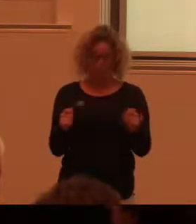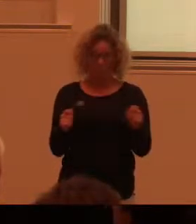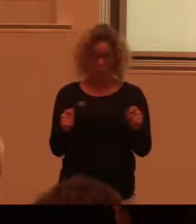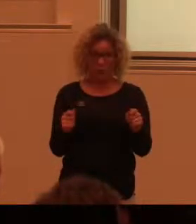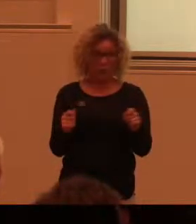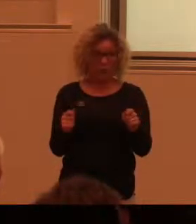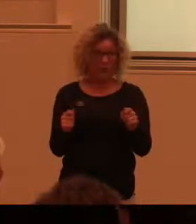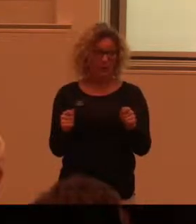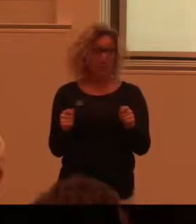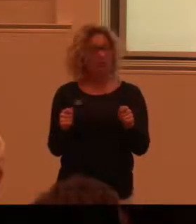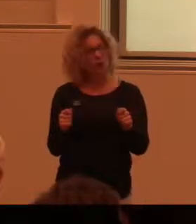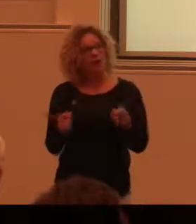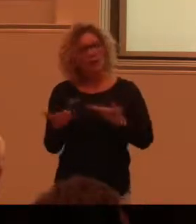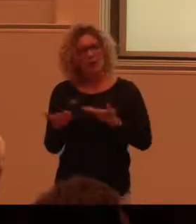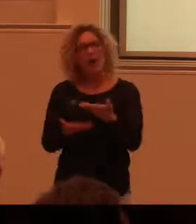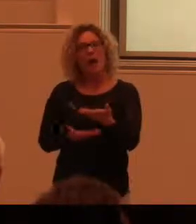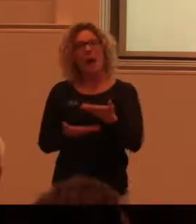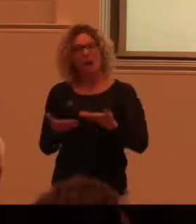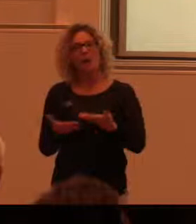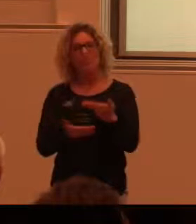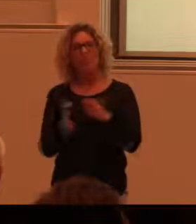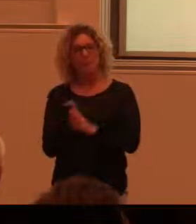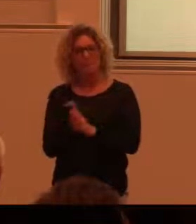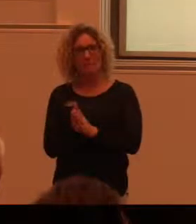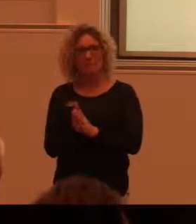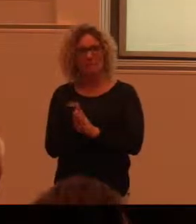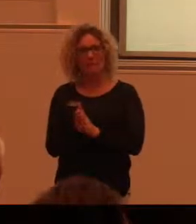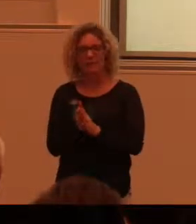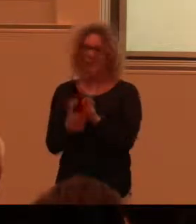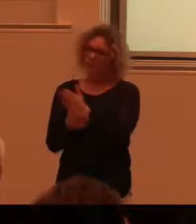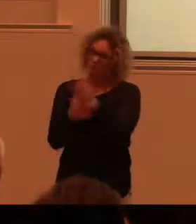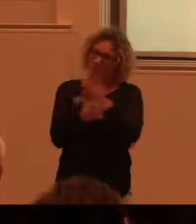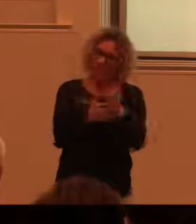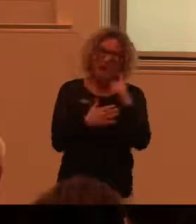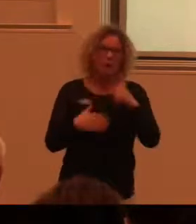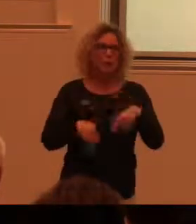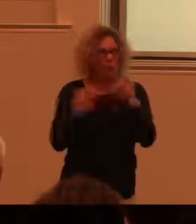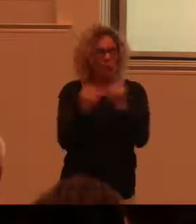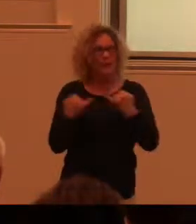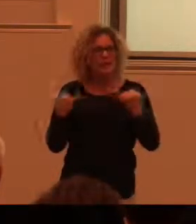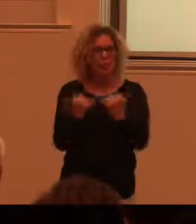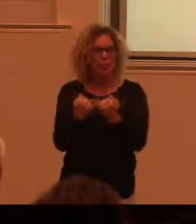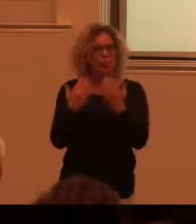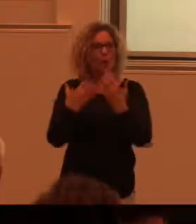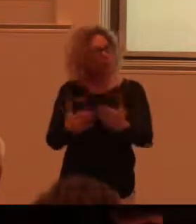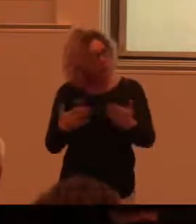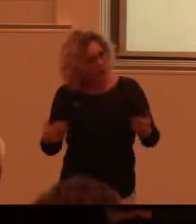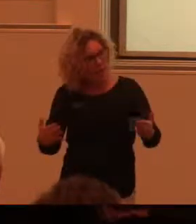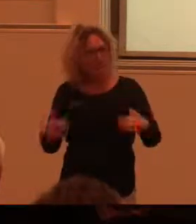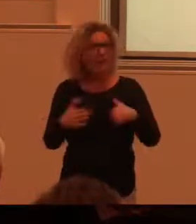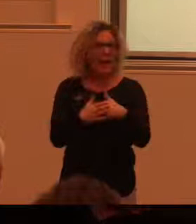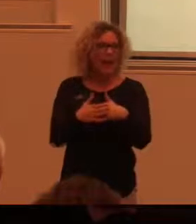ett samarbete mera mellan kulturinstitutioner museer